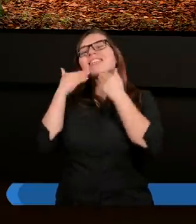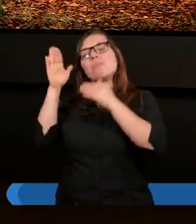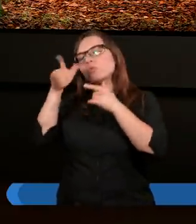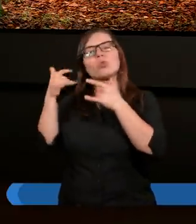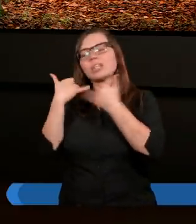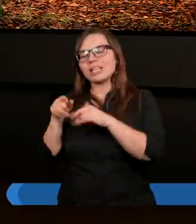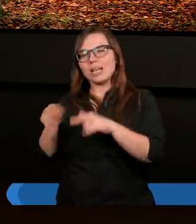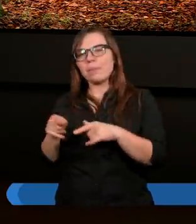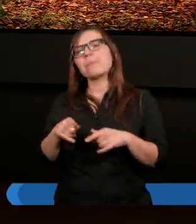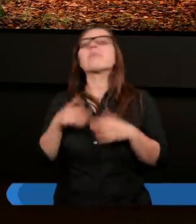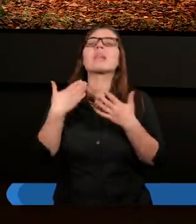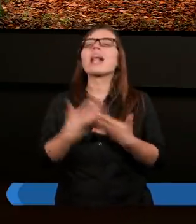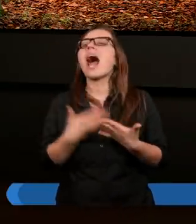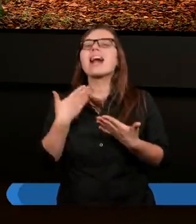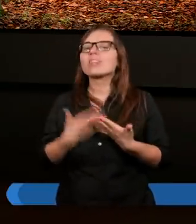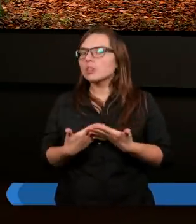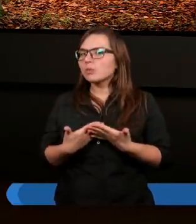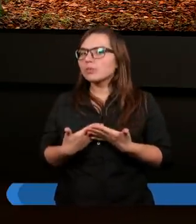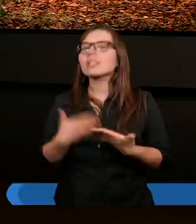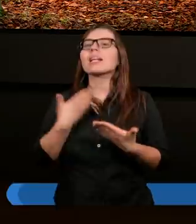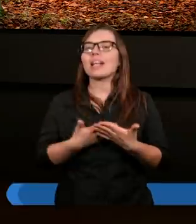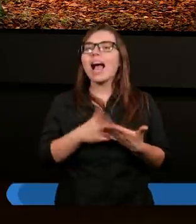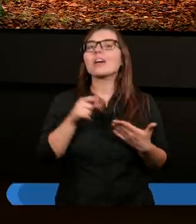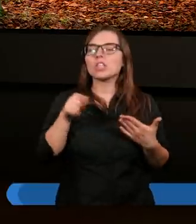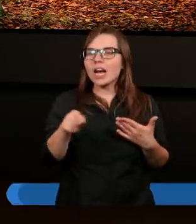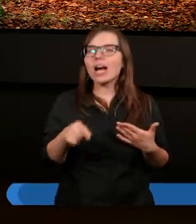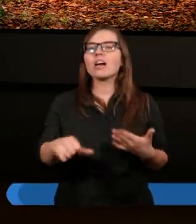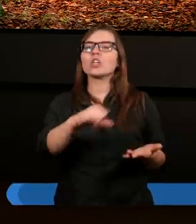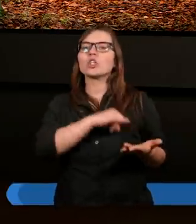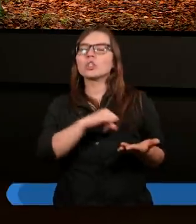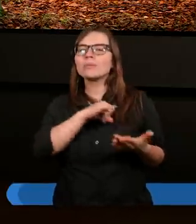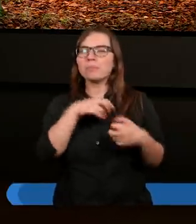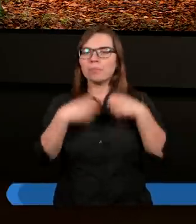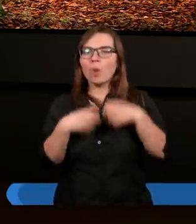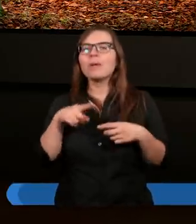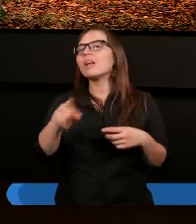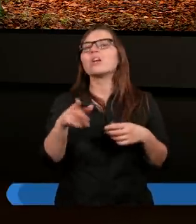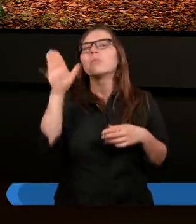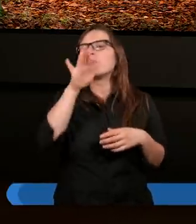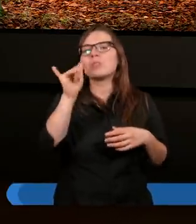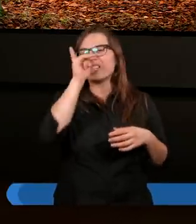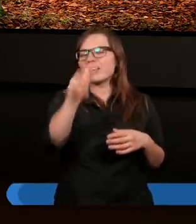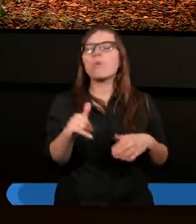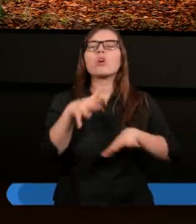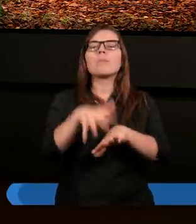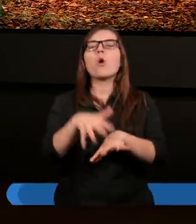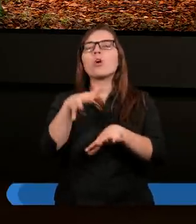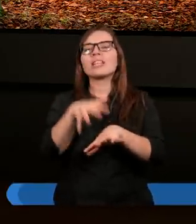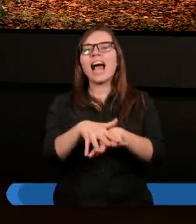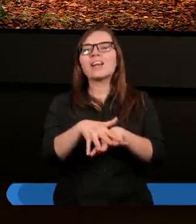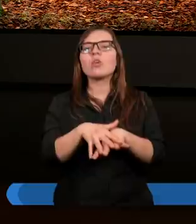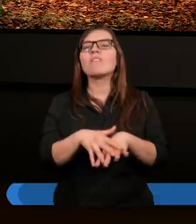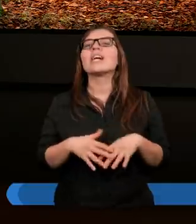Dlatego, że problem grzechu Bóg nie może potraktować